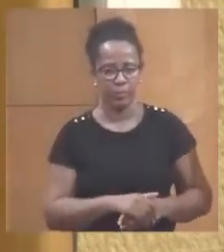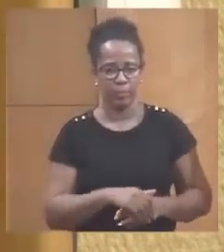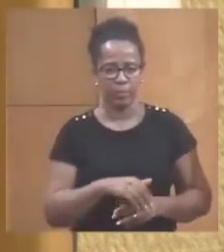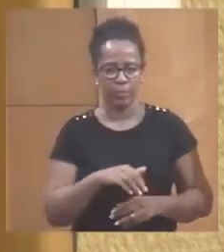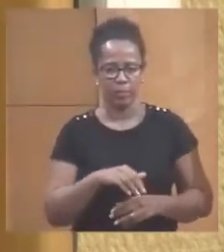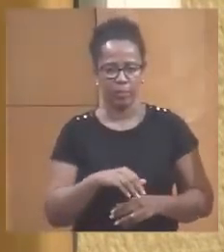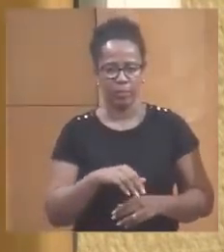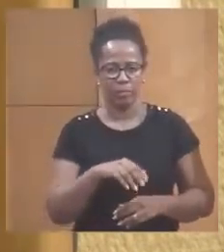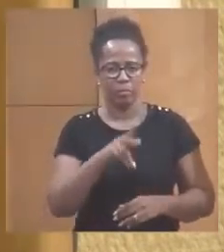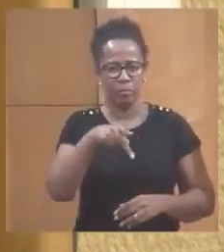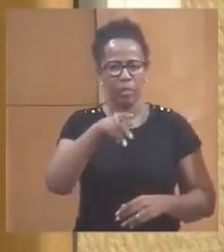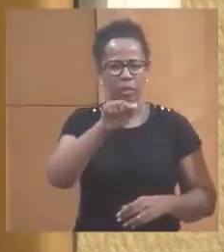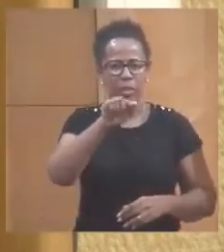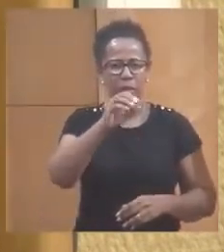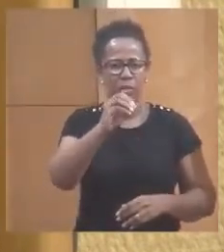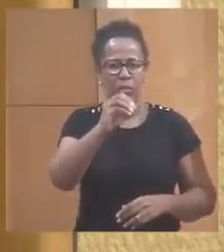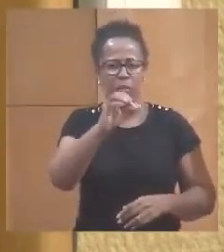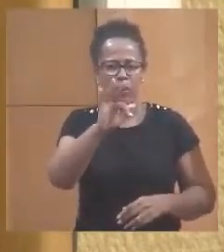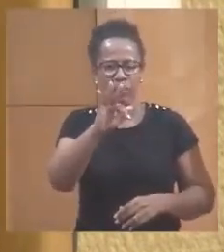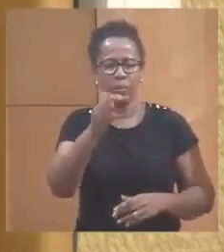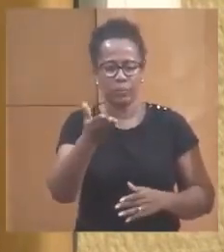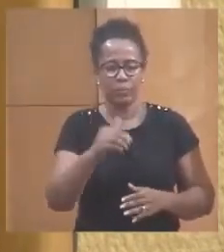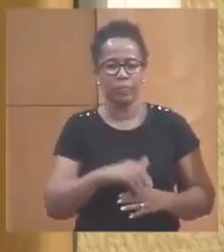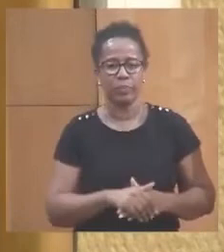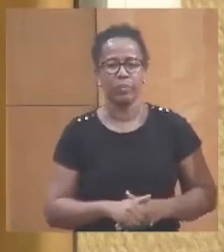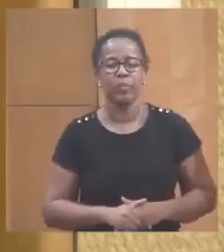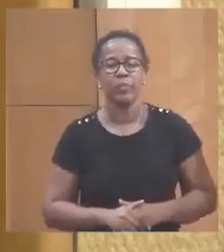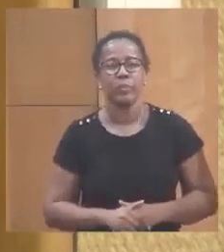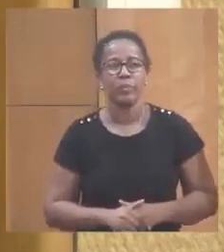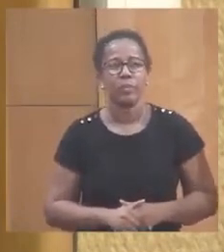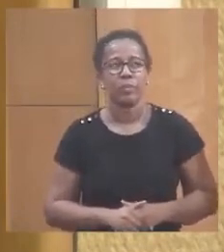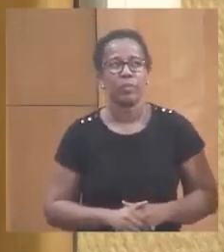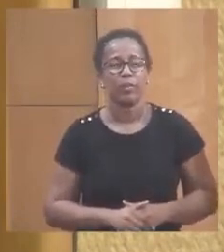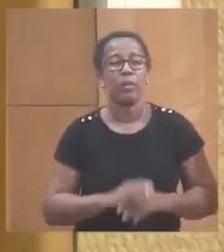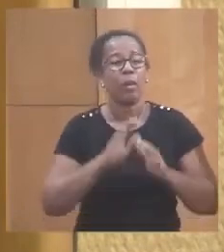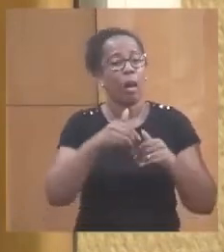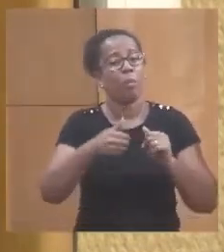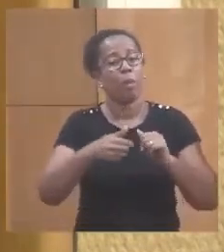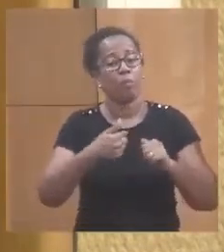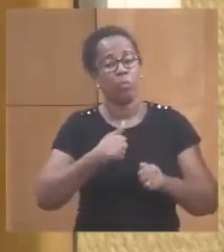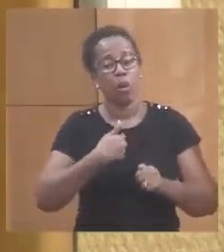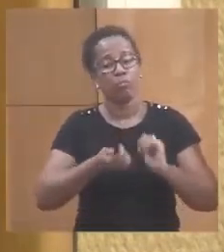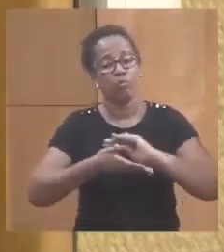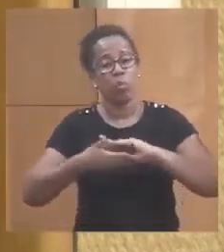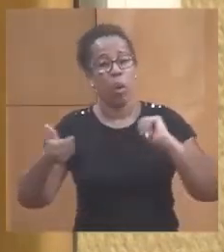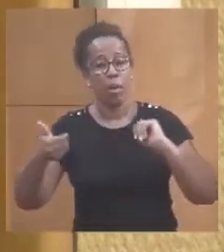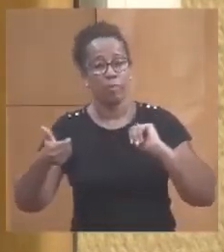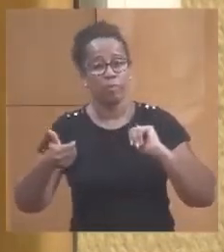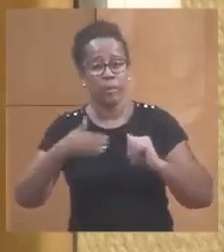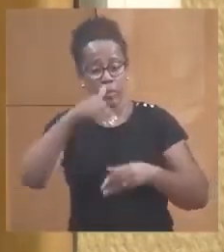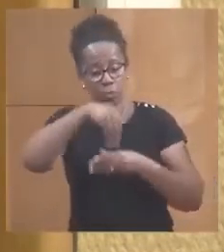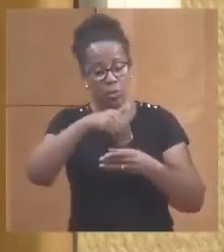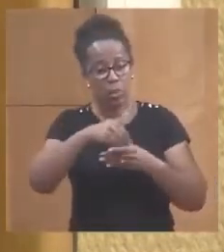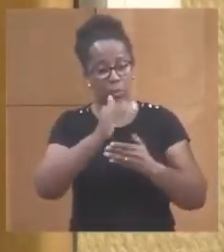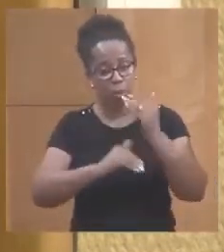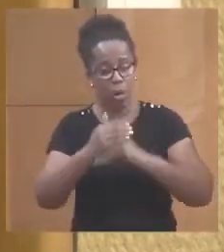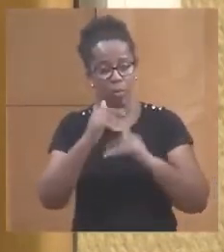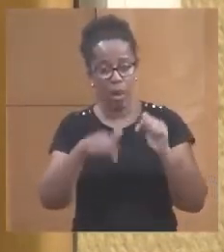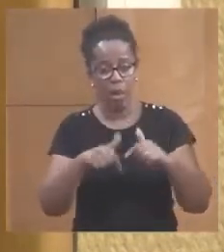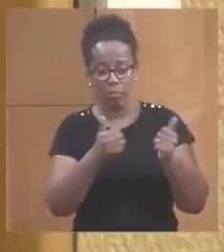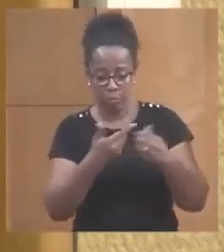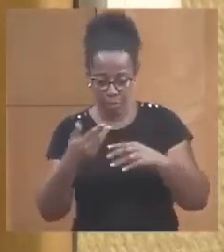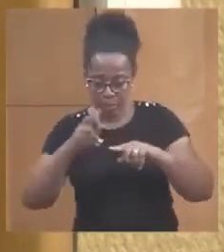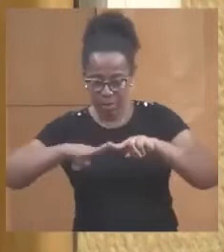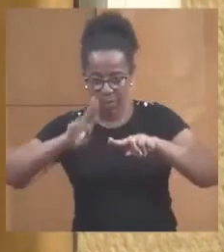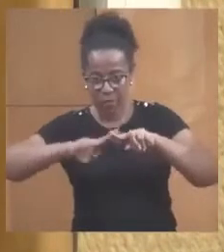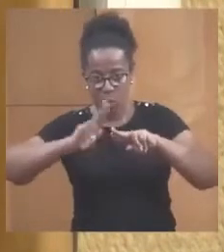? BP. Bon. PTO, EP. Alors, ensuite, j'ai pris le relais puisque, dans ce programme, il y avait un certain nombre de